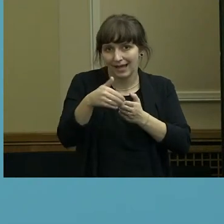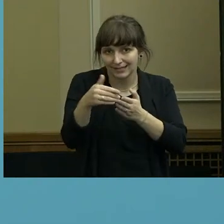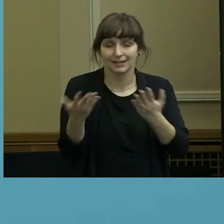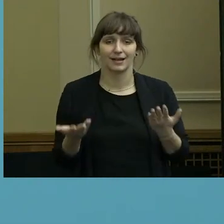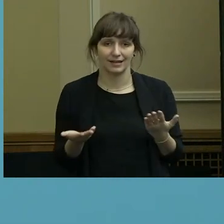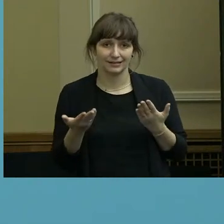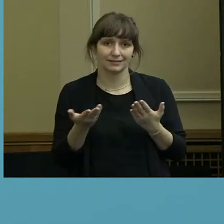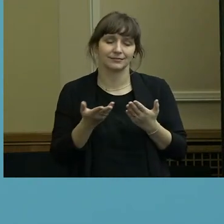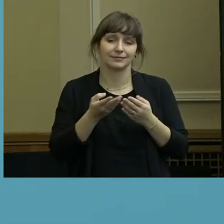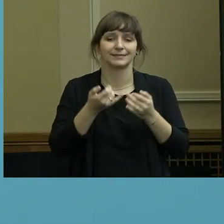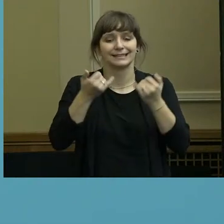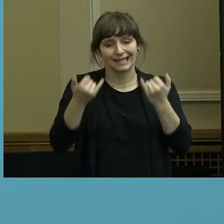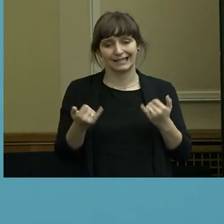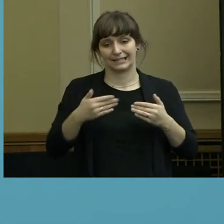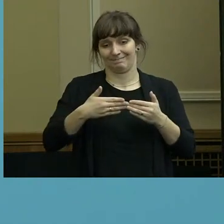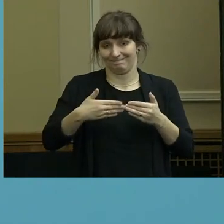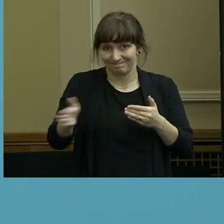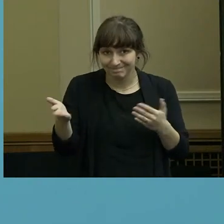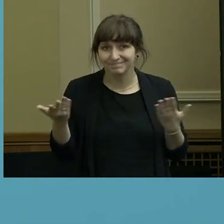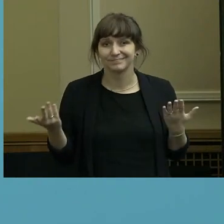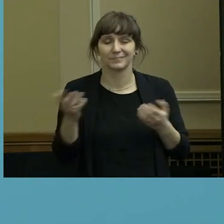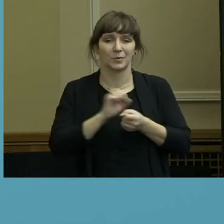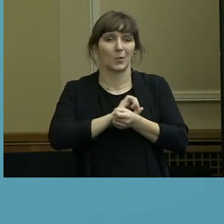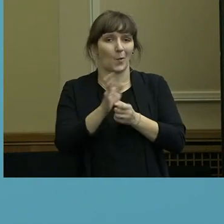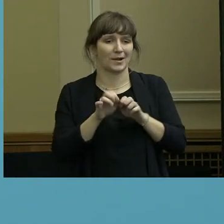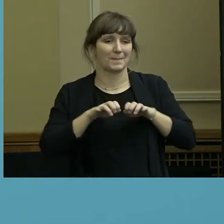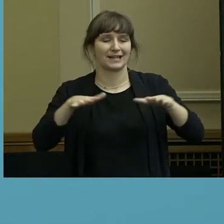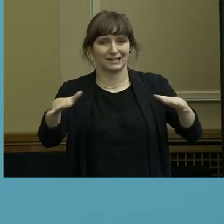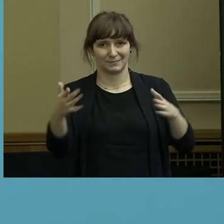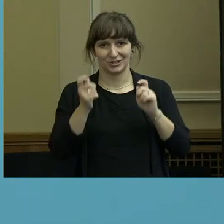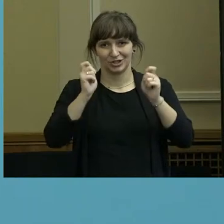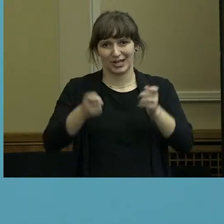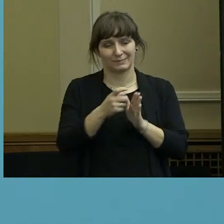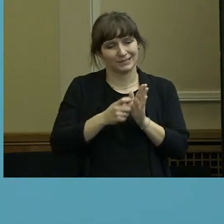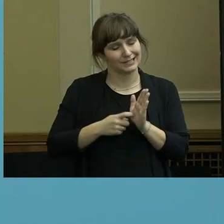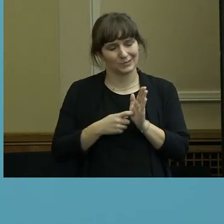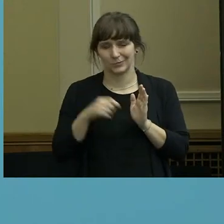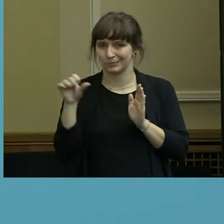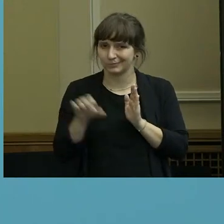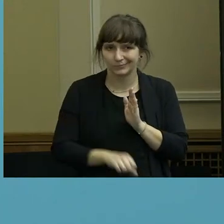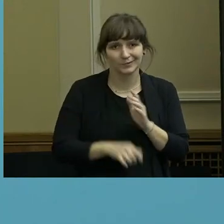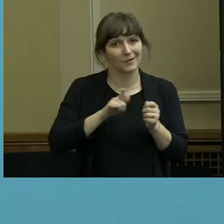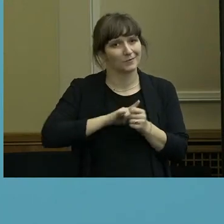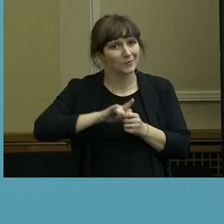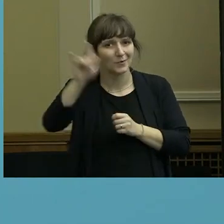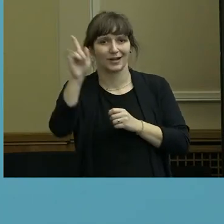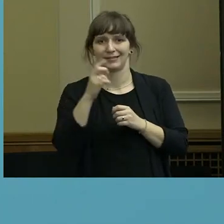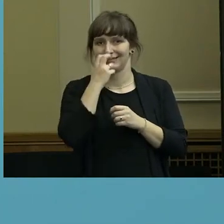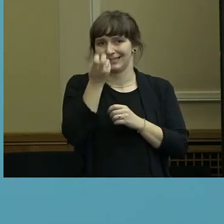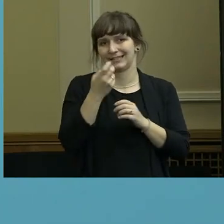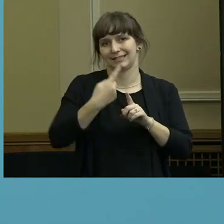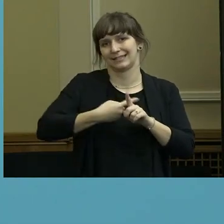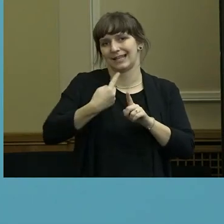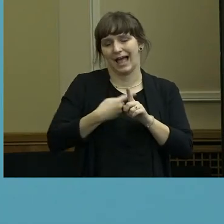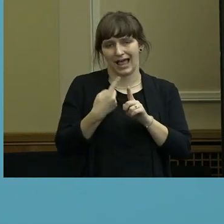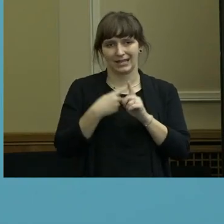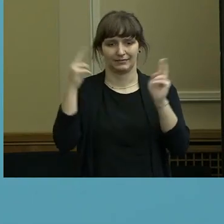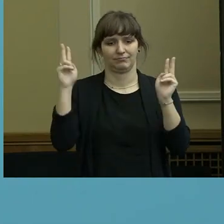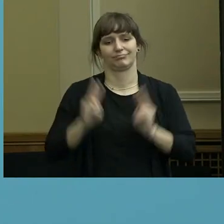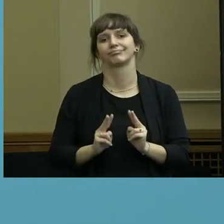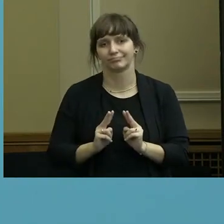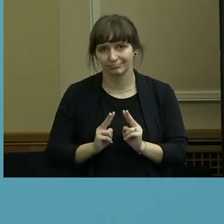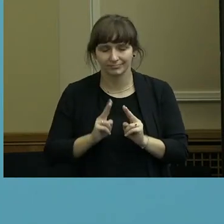Corona-Pandemie sind nun alles andere als optimal. Die Flughafszahlen sind weggebrochen. Umso mehr kommt es aber darauf an, dass wir eben